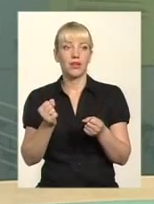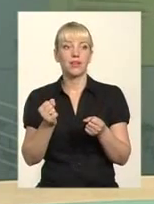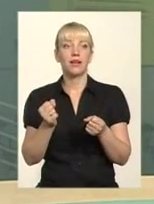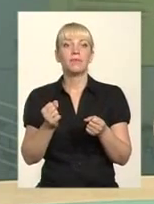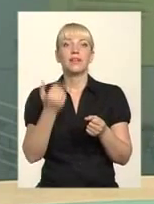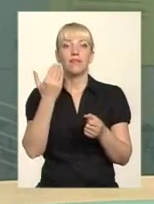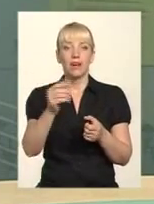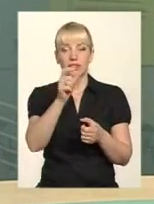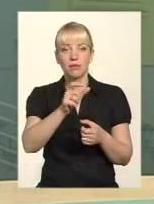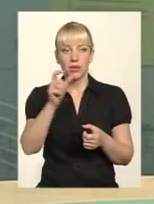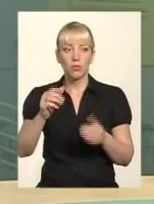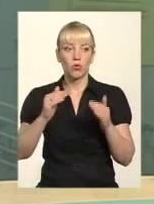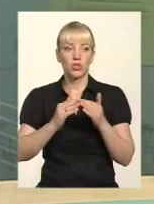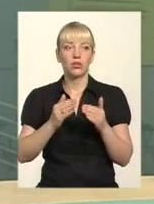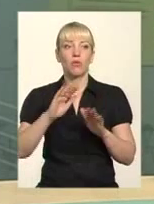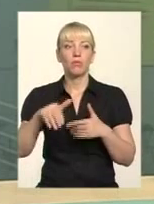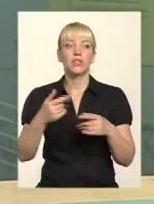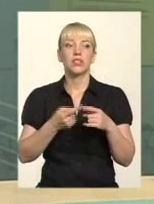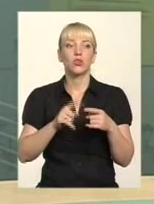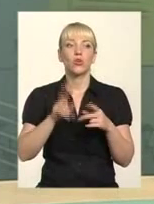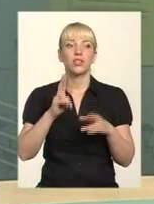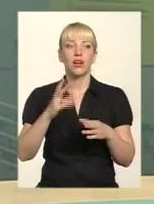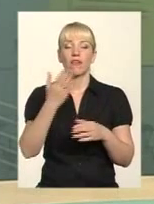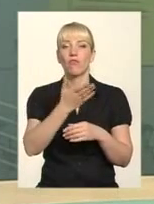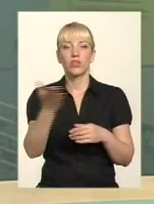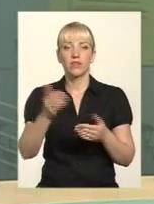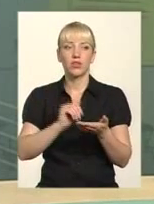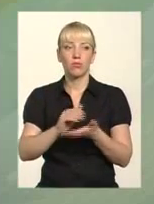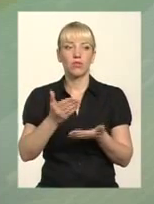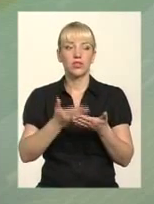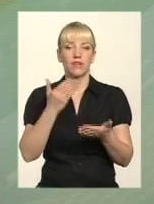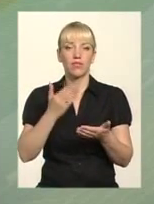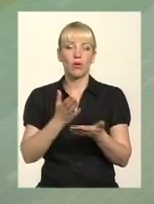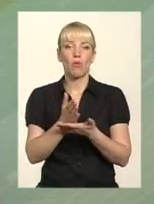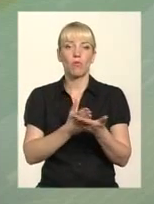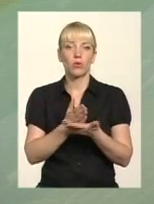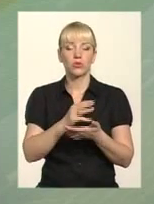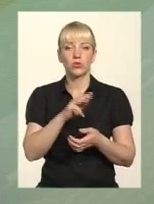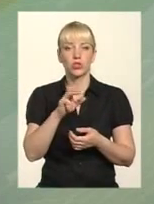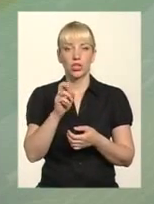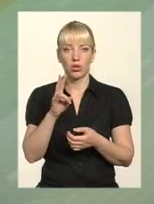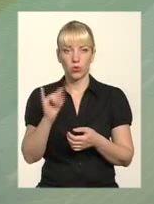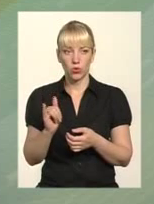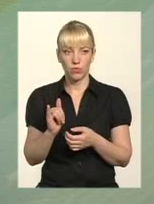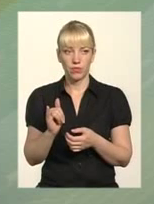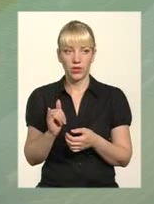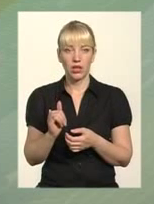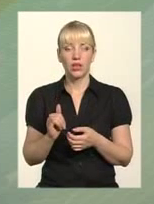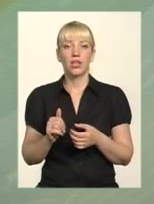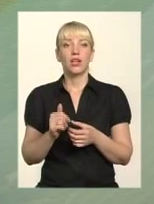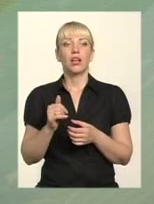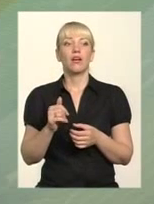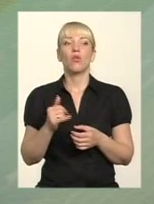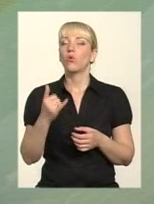відмовилися від послуг ЖЕК? Ну, в нас, в принципі, не було. Чи у вас був просто